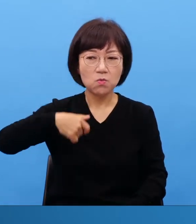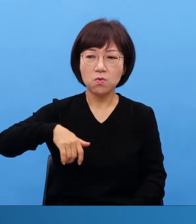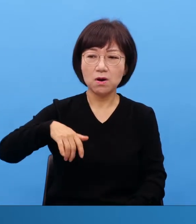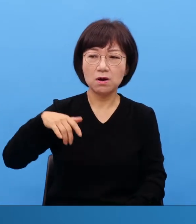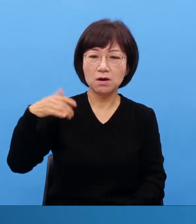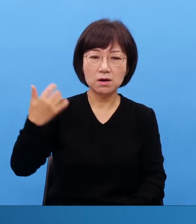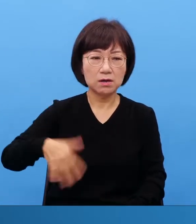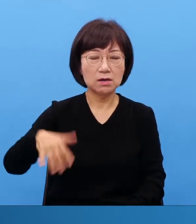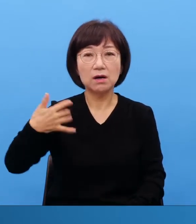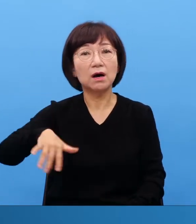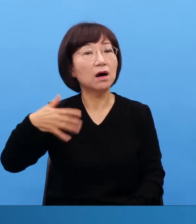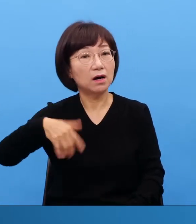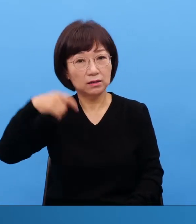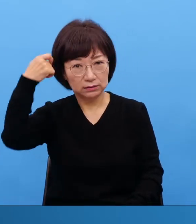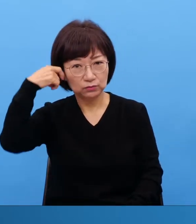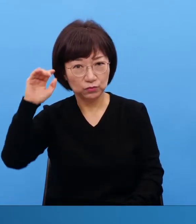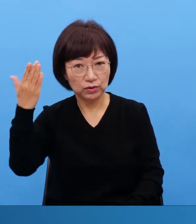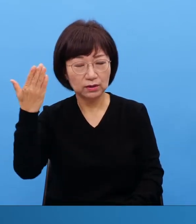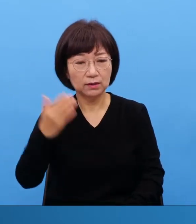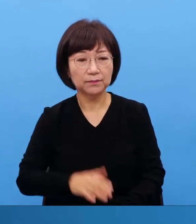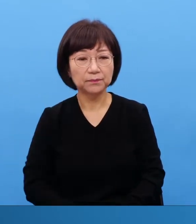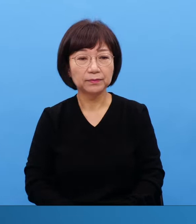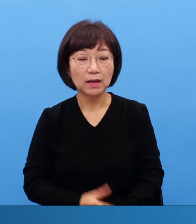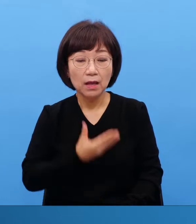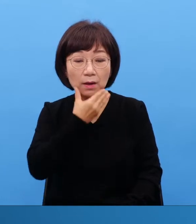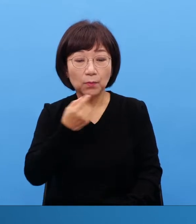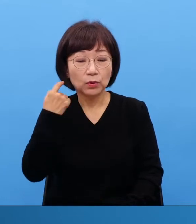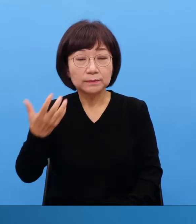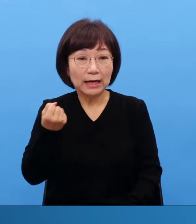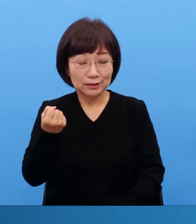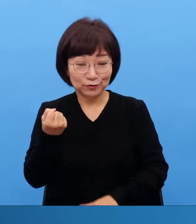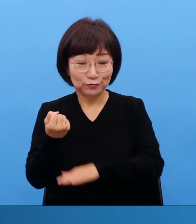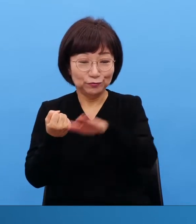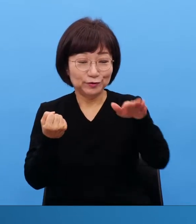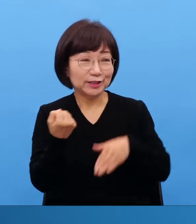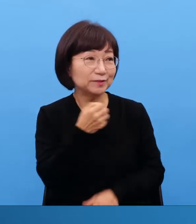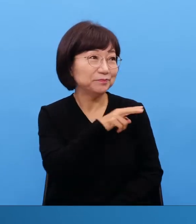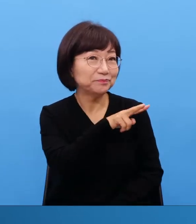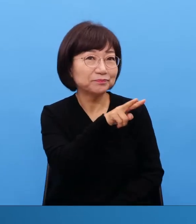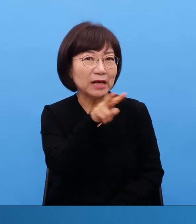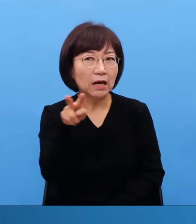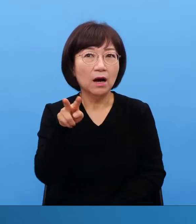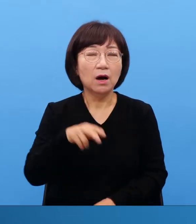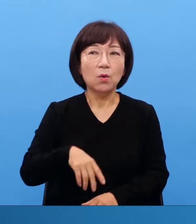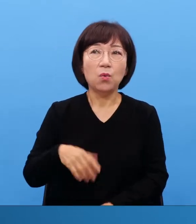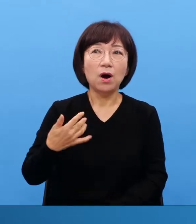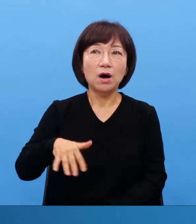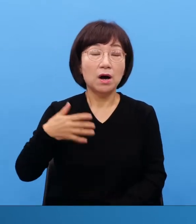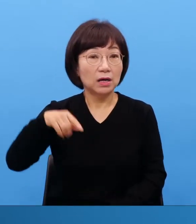복음 가지고 있는 우리가 가도 그런데 불신자 같다 그럼 두말할 필요가 없는겁니다